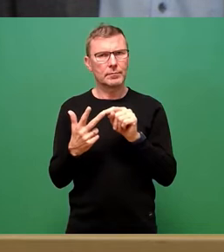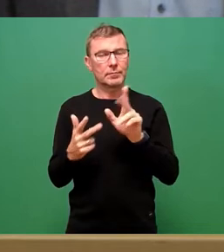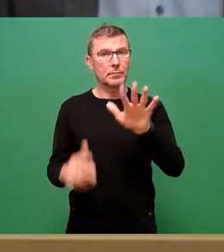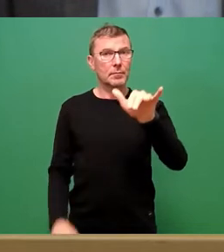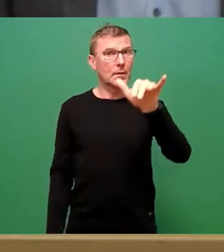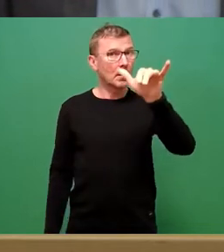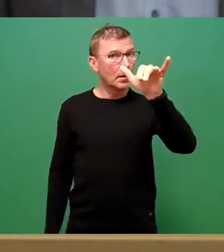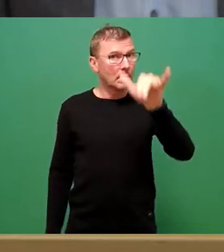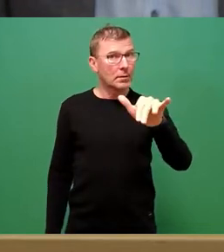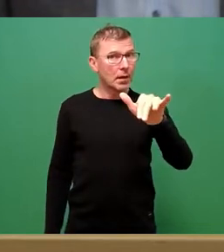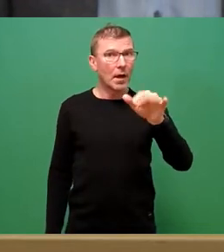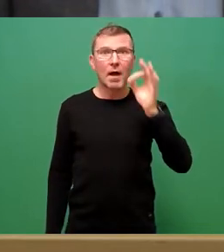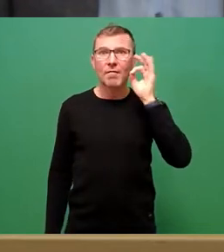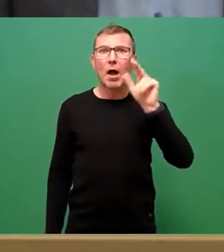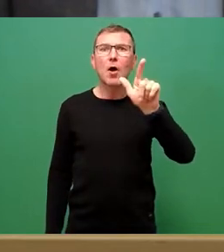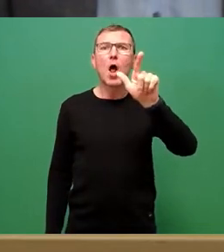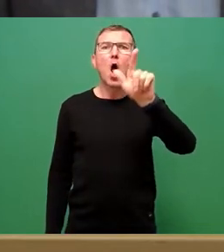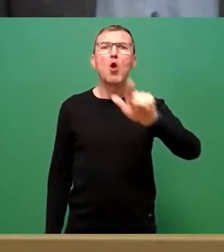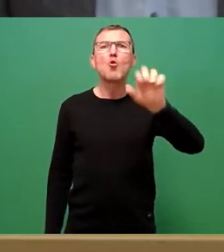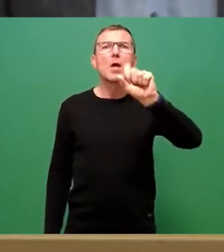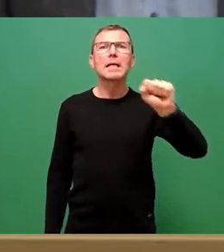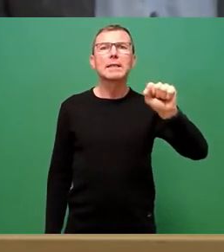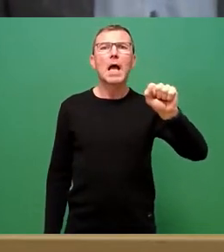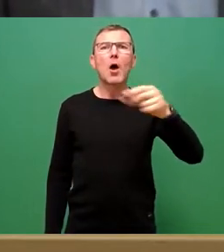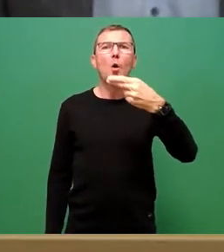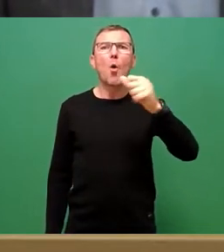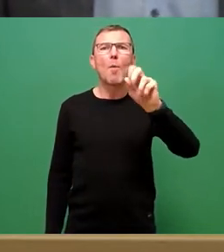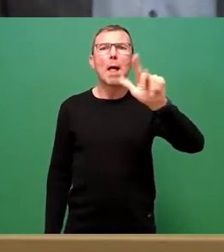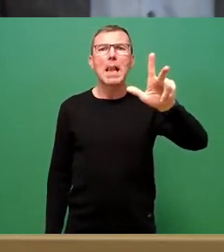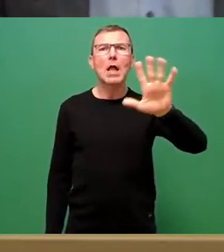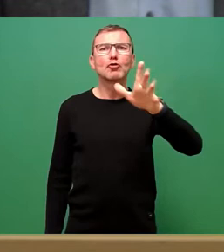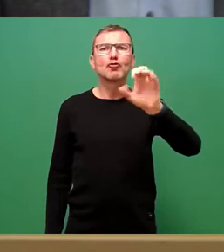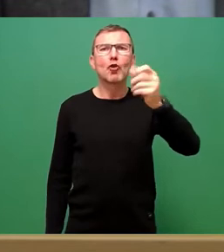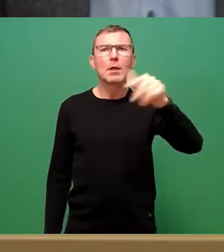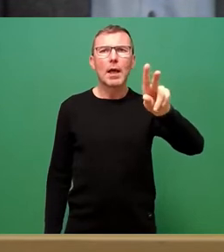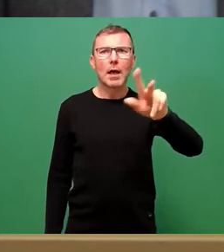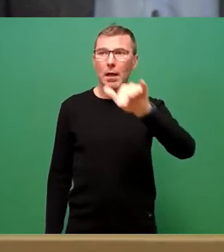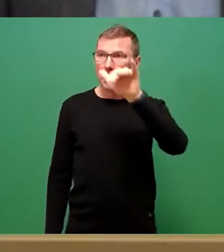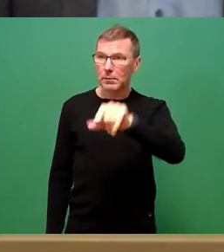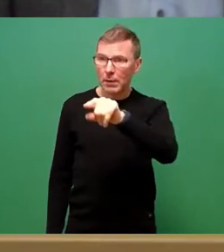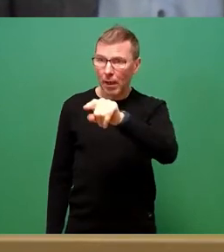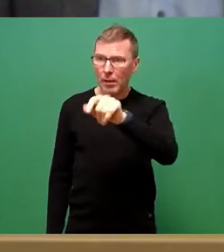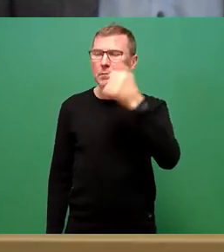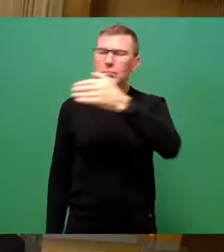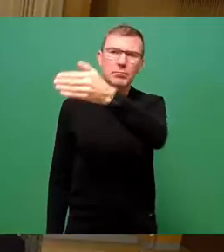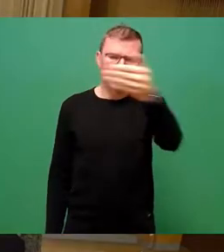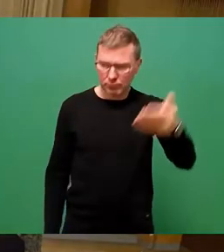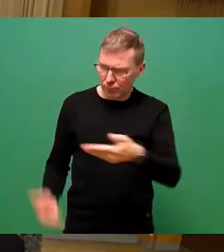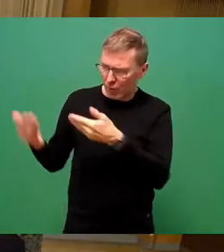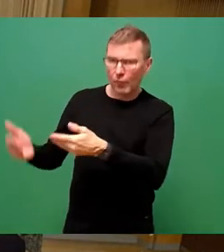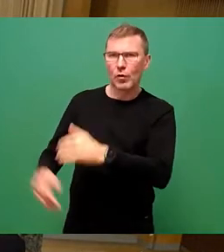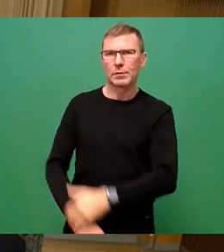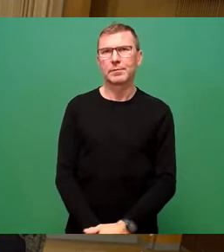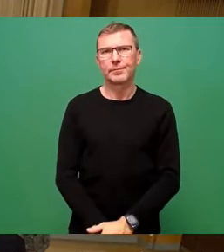Frau Luise Hummel-Schröter. Bitte schön, Frau Hummel-Schröter, kommen Sie nach vorne